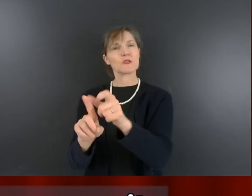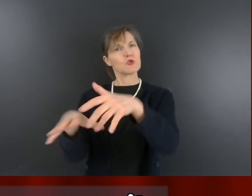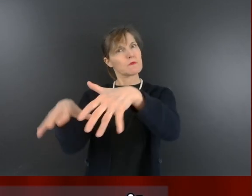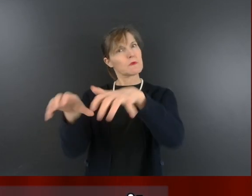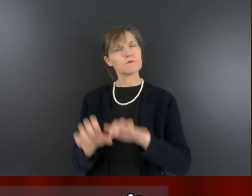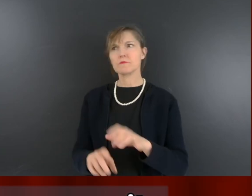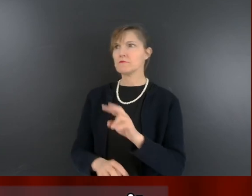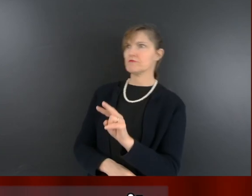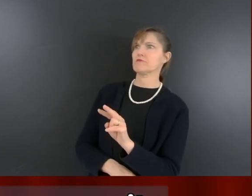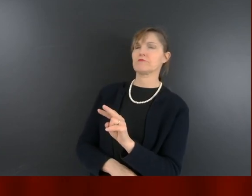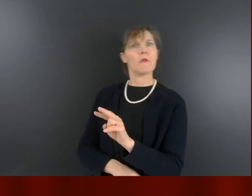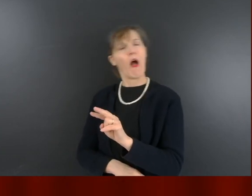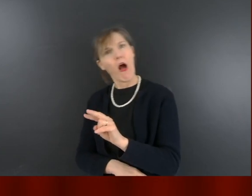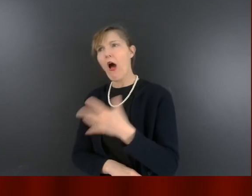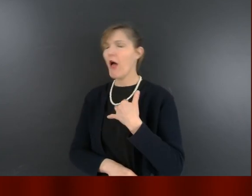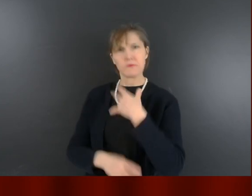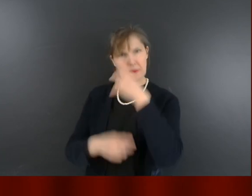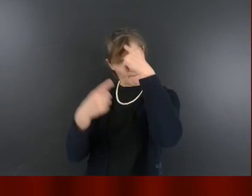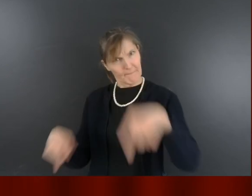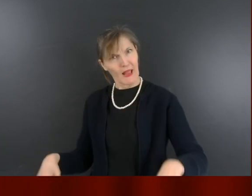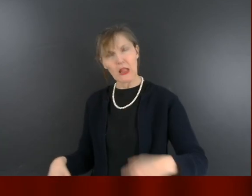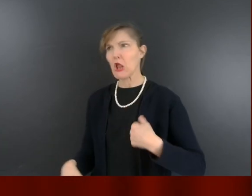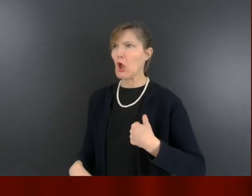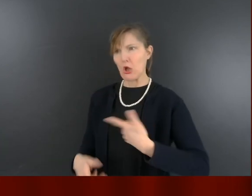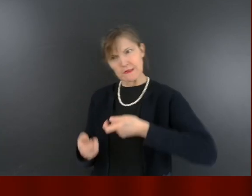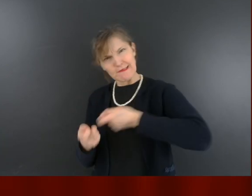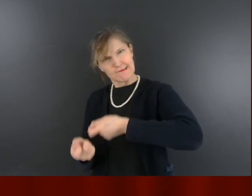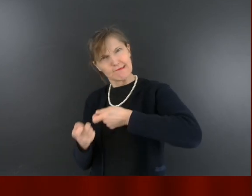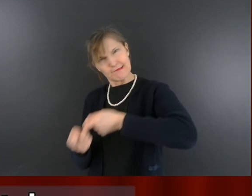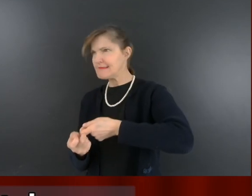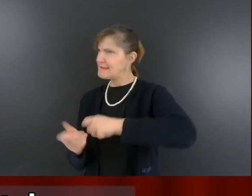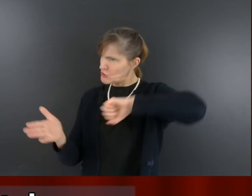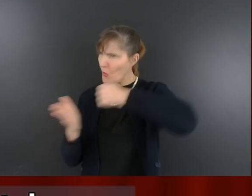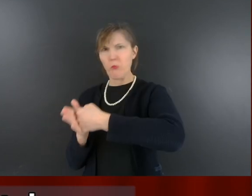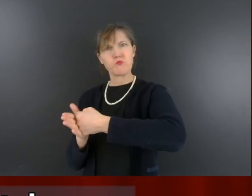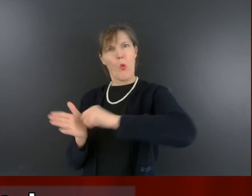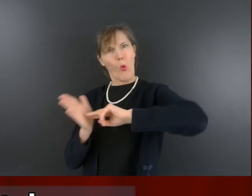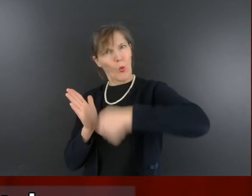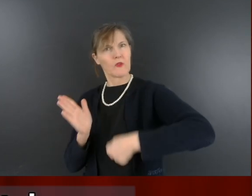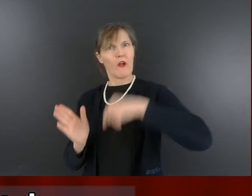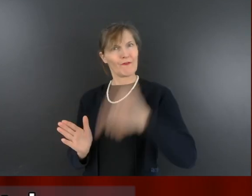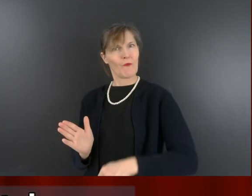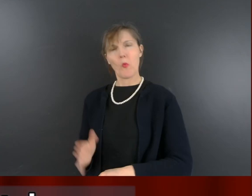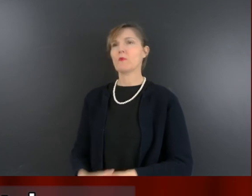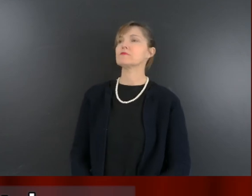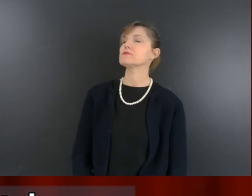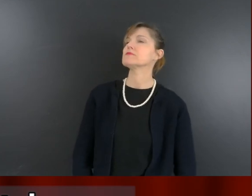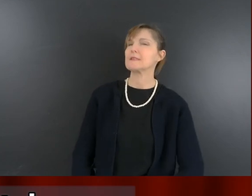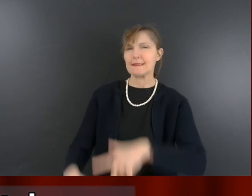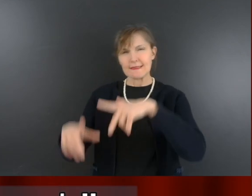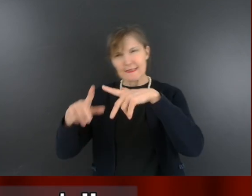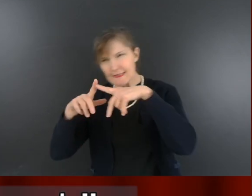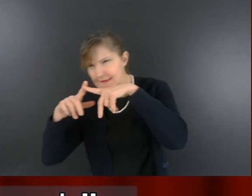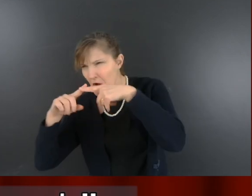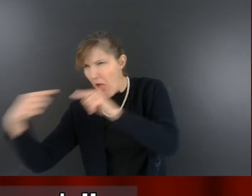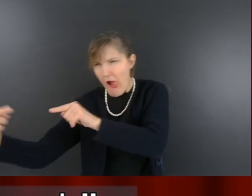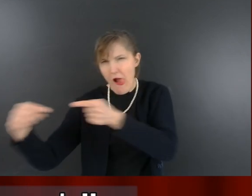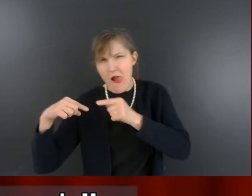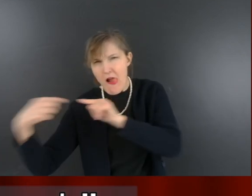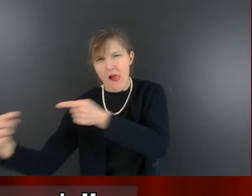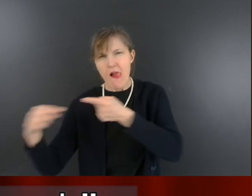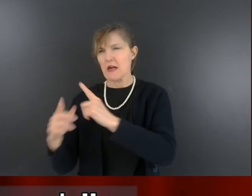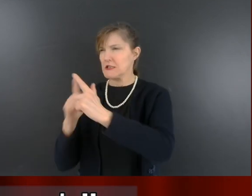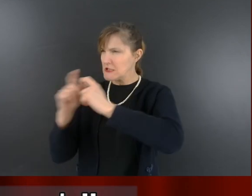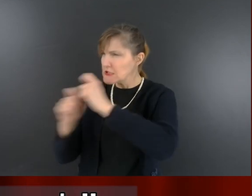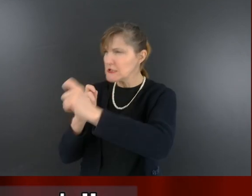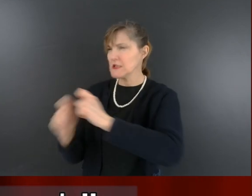ne voyait pas ça d'un bon œil. Au contraire, il la contraint à aller jusqu'au bout de son contrat. Elle discuta avec elle pour qu